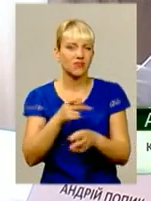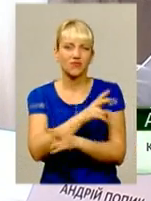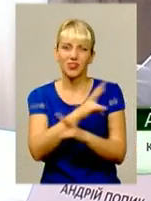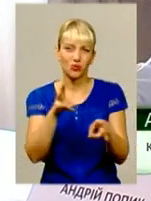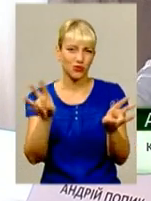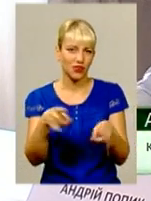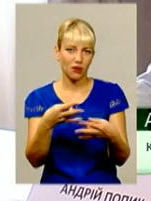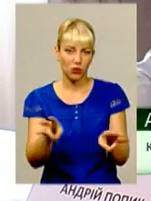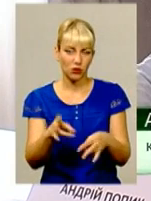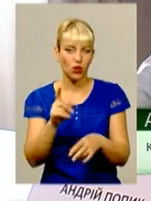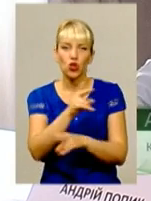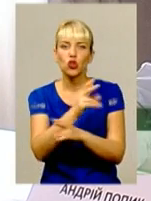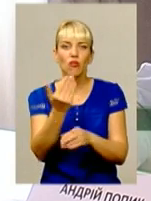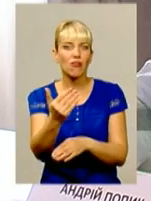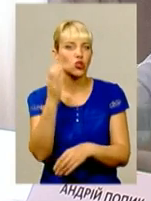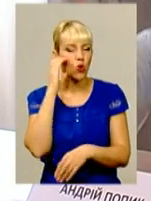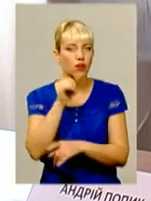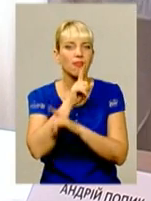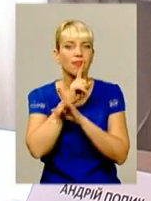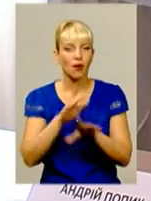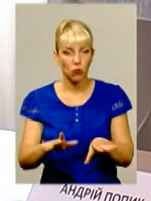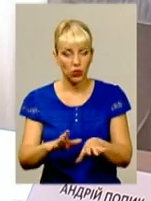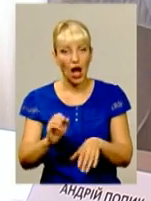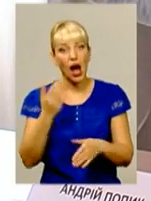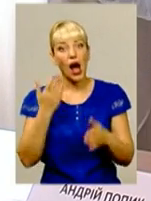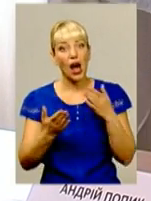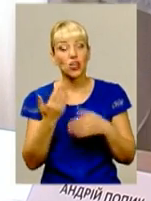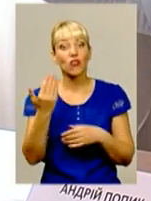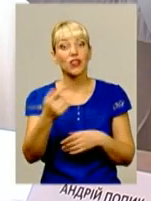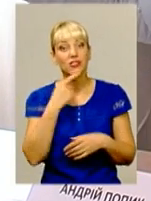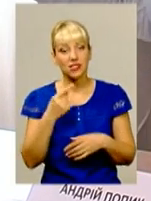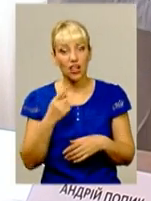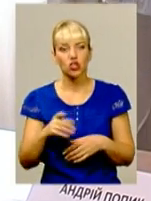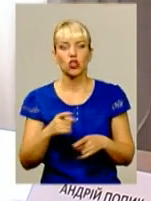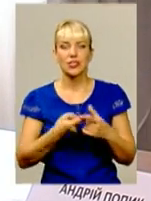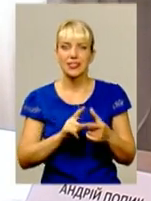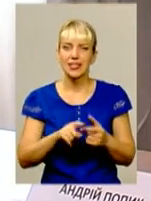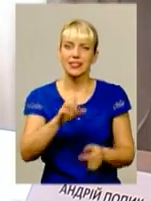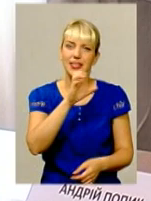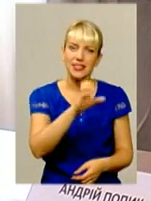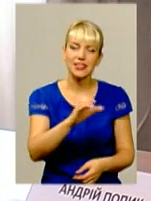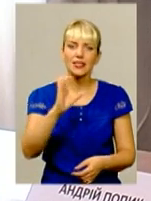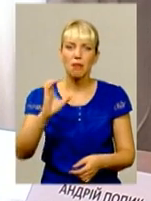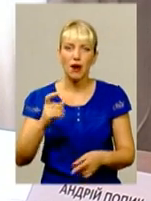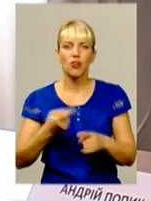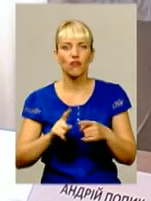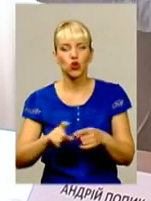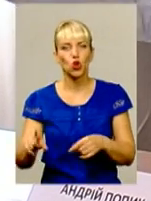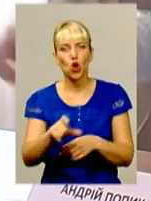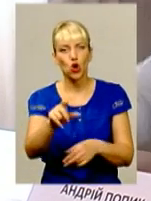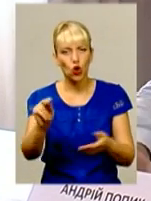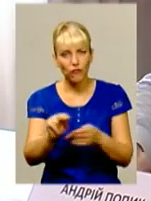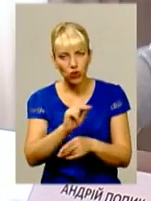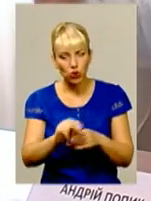вас не буде слухати. А якщо от ви розказуєте, що це Сергій Степанович чи Микола Іванович, от він вам тут зробить дорогу, він вам